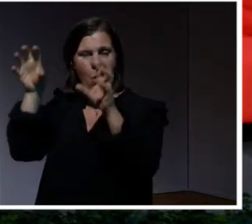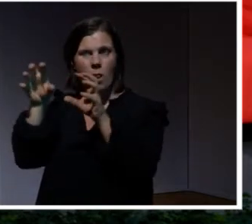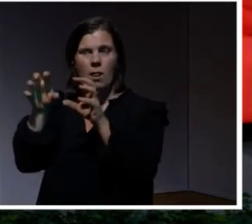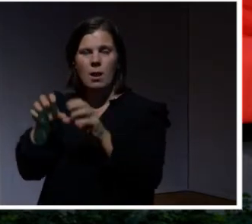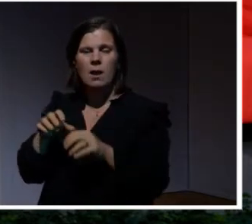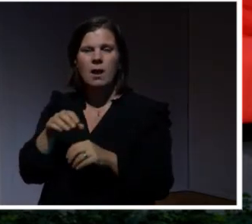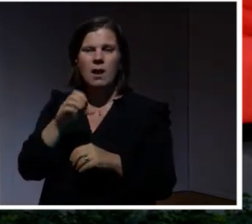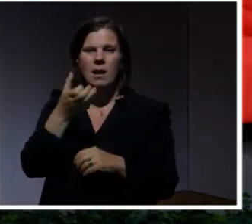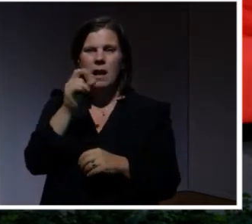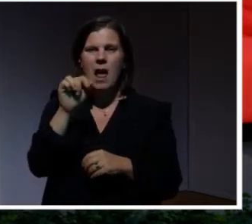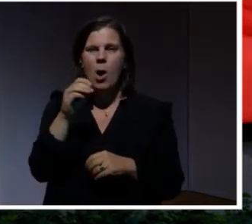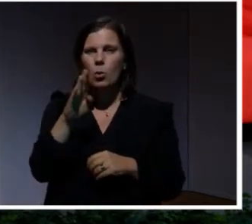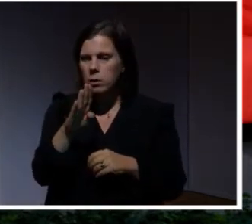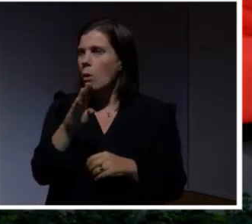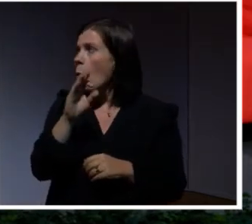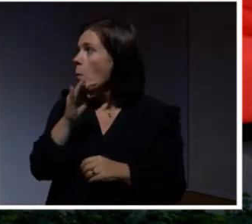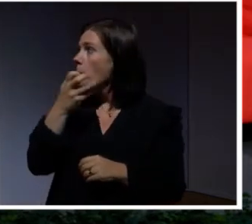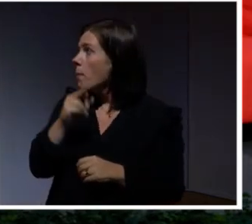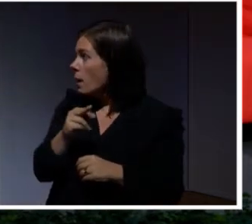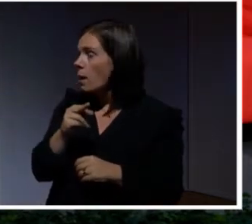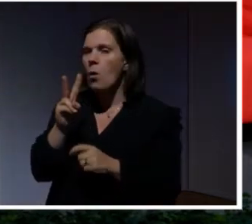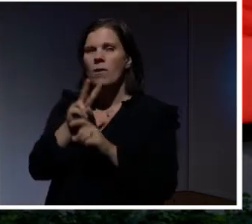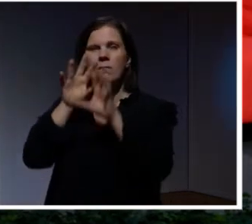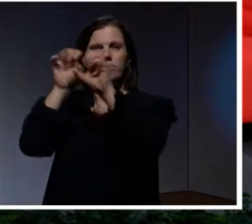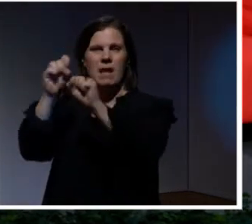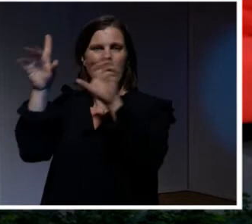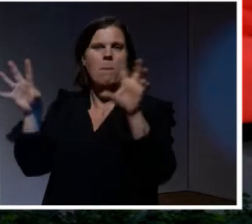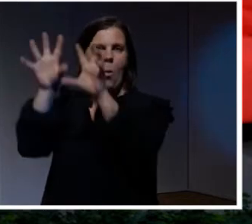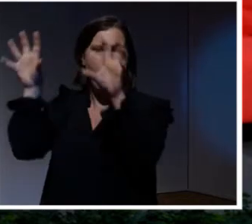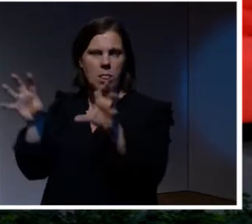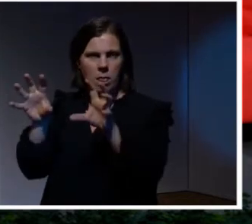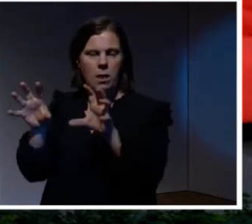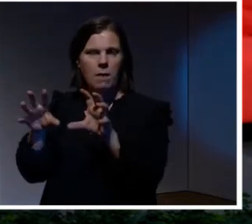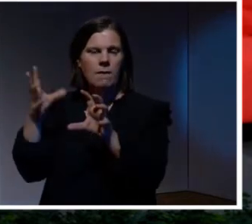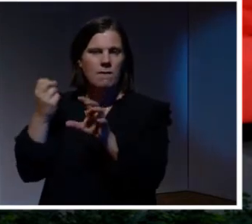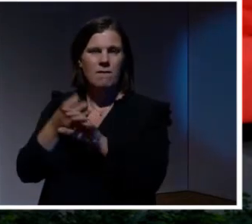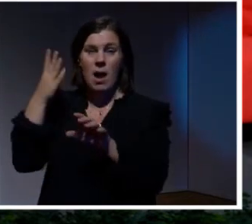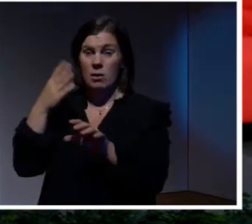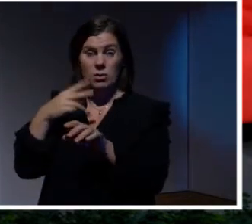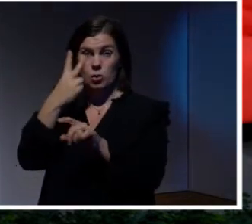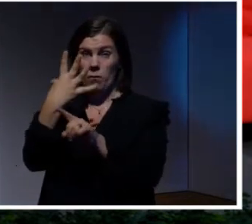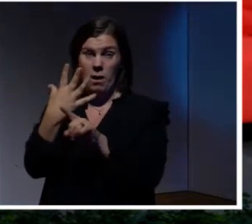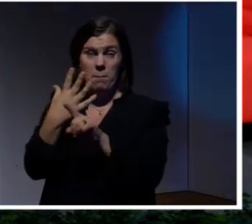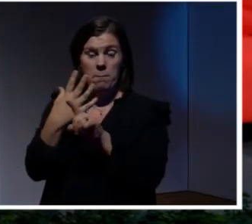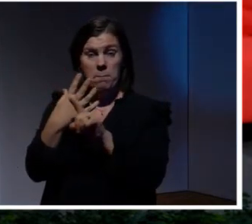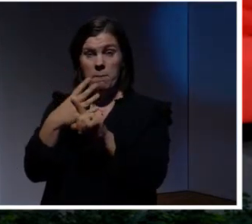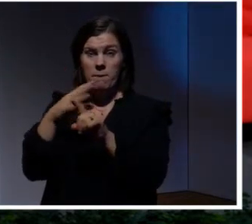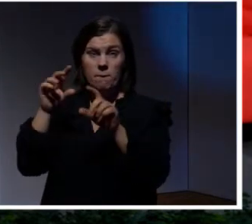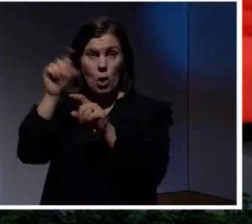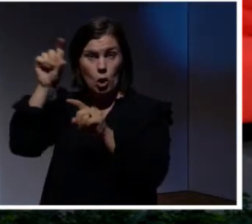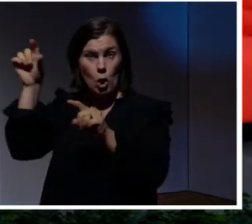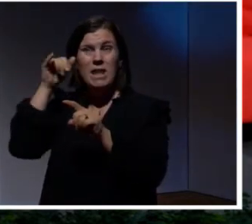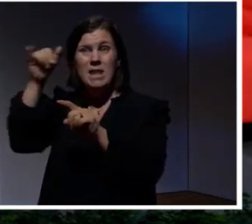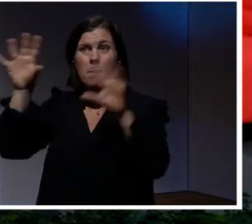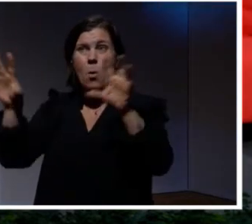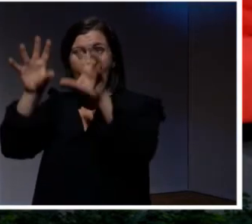CloudHopper är en sån här där man infiltrerade företag. Man kom åt värdefull information från minst 45 företag hos en sån här